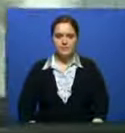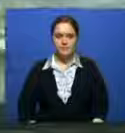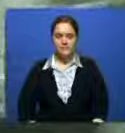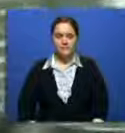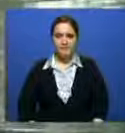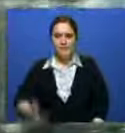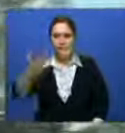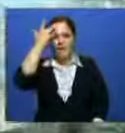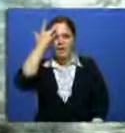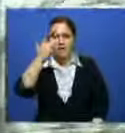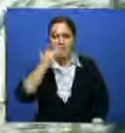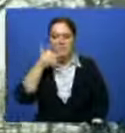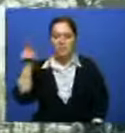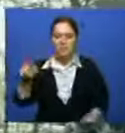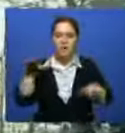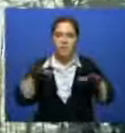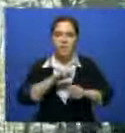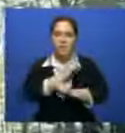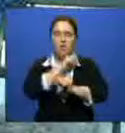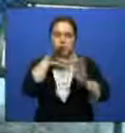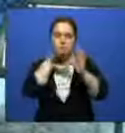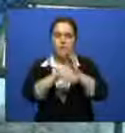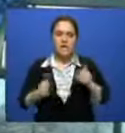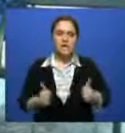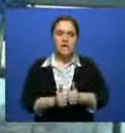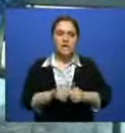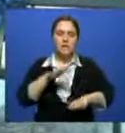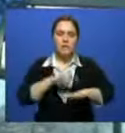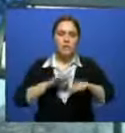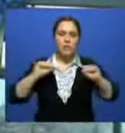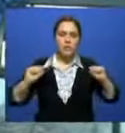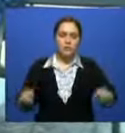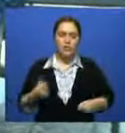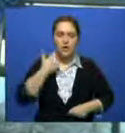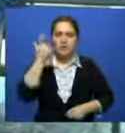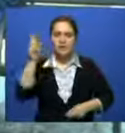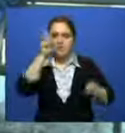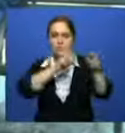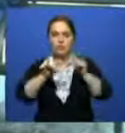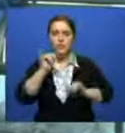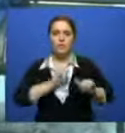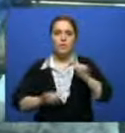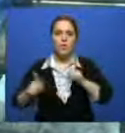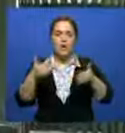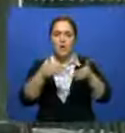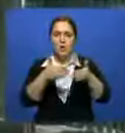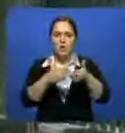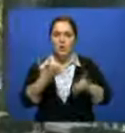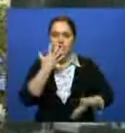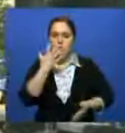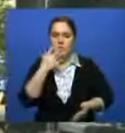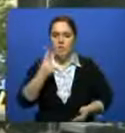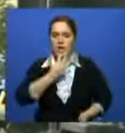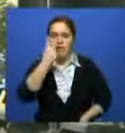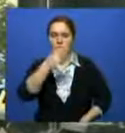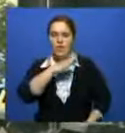Летом они предпочитают парк перед всемирным банком. В холодное время года ищут укромные теплые углы. Бездомных в Вашингтоне можно встретить